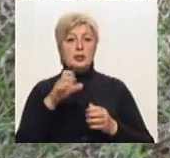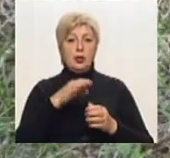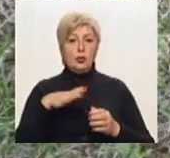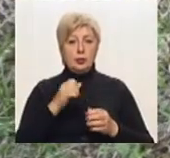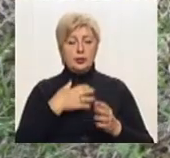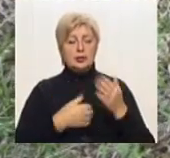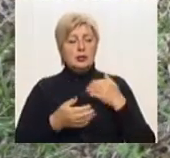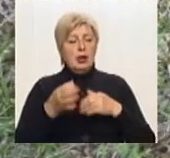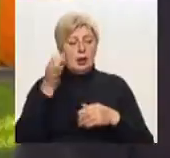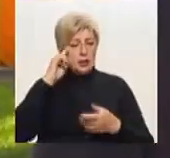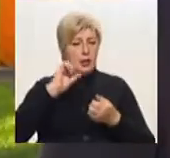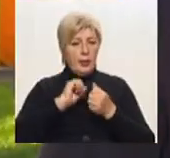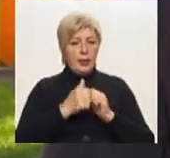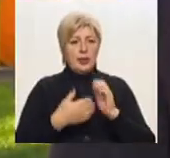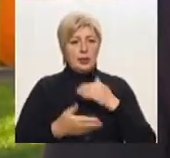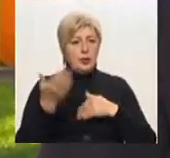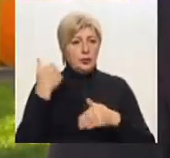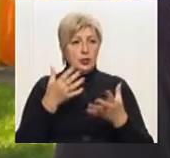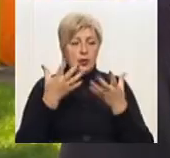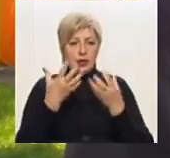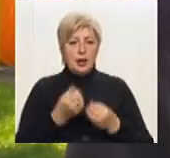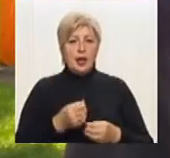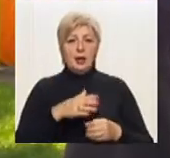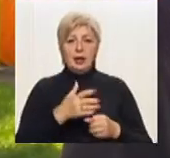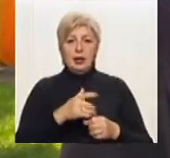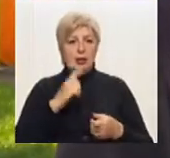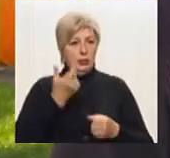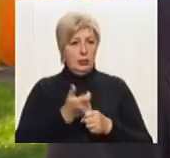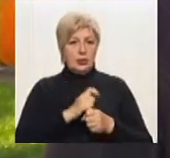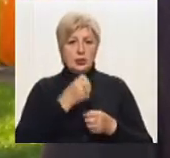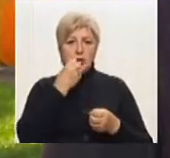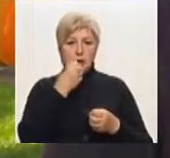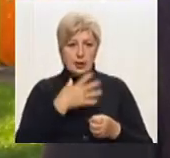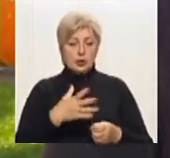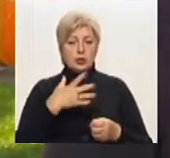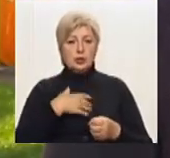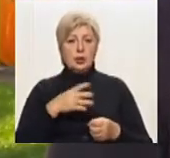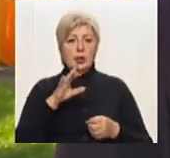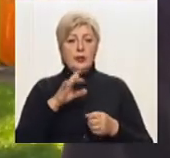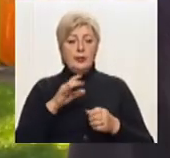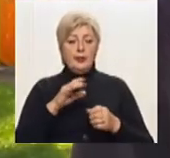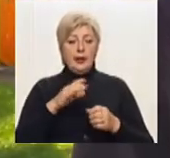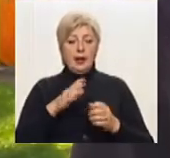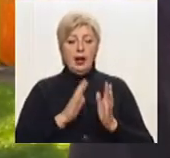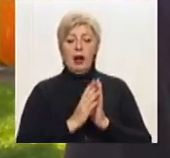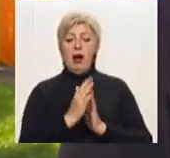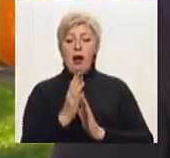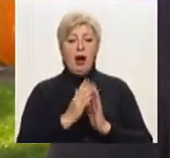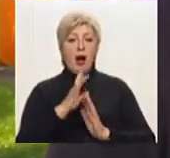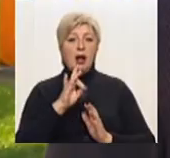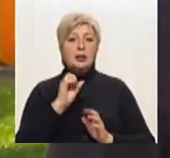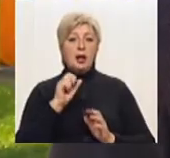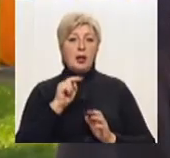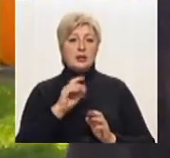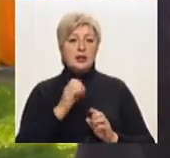ранку в нього загинули бджоли. «Бджоли загинули на рапсі, який обробили, не